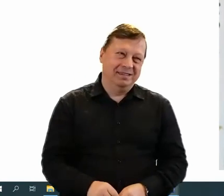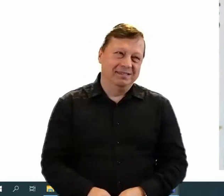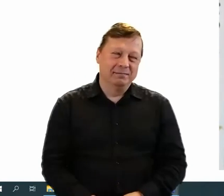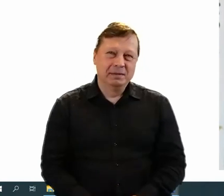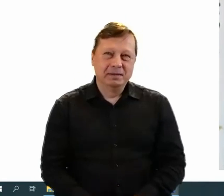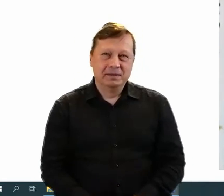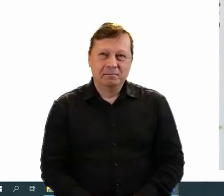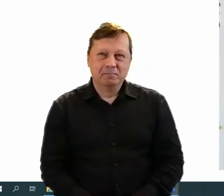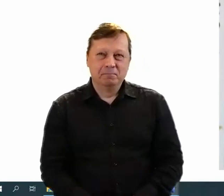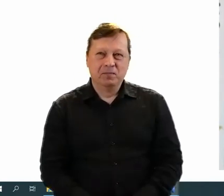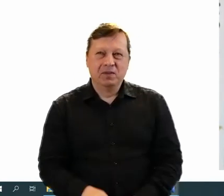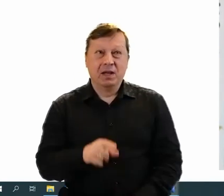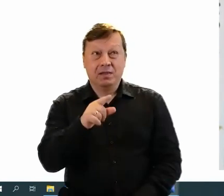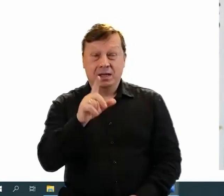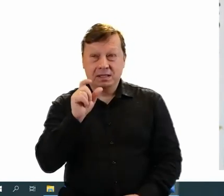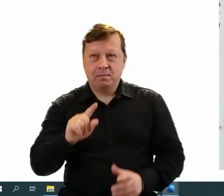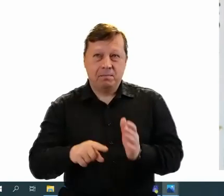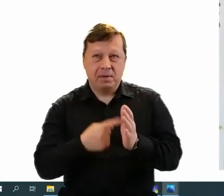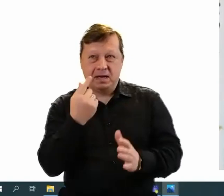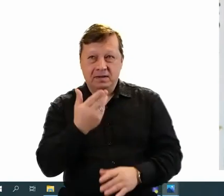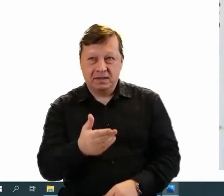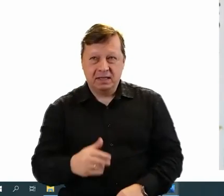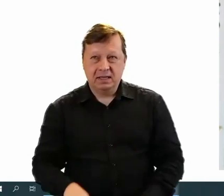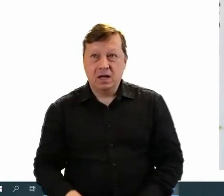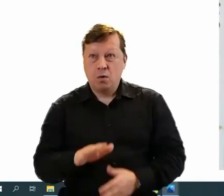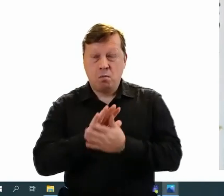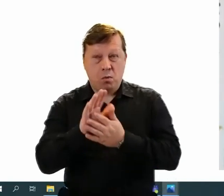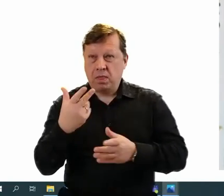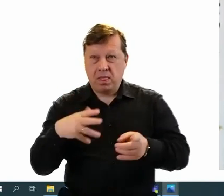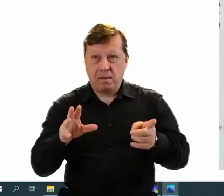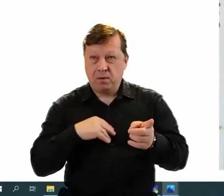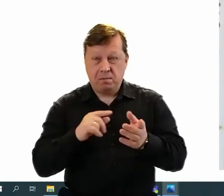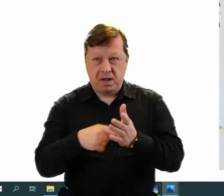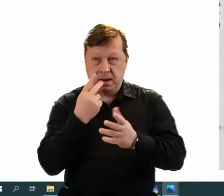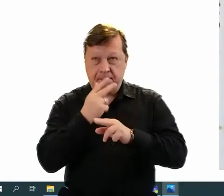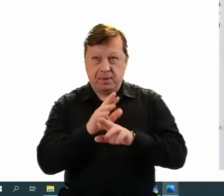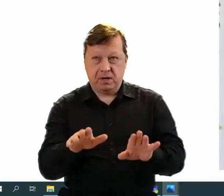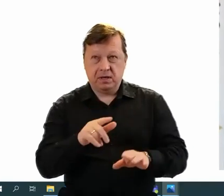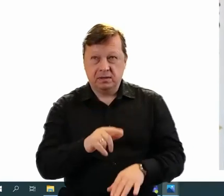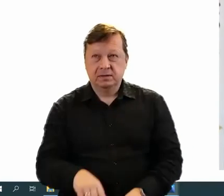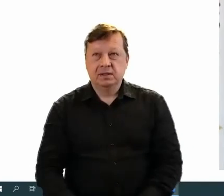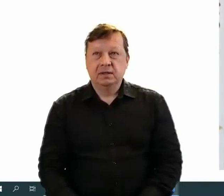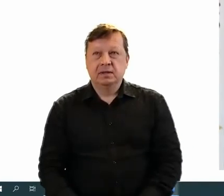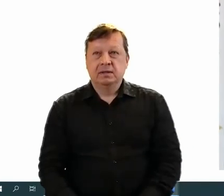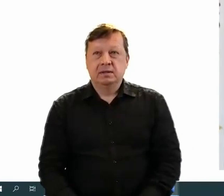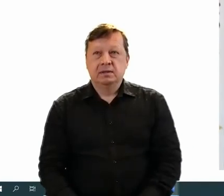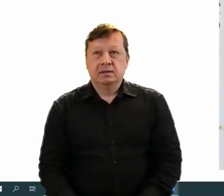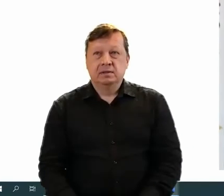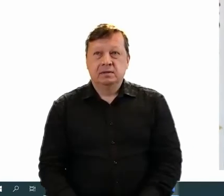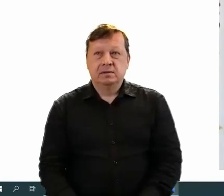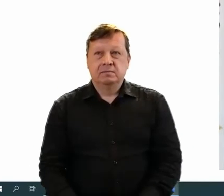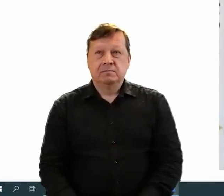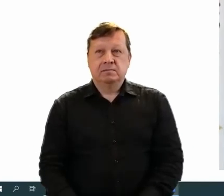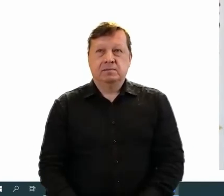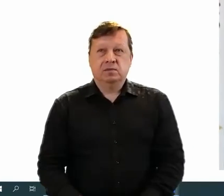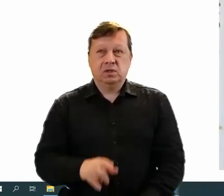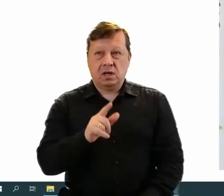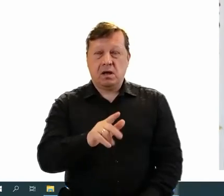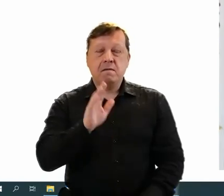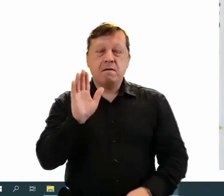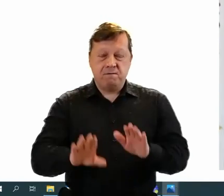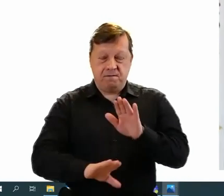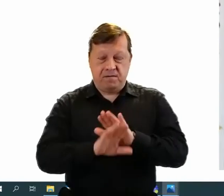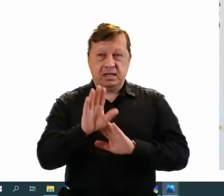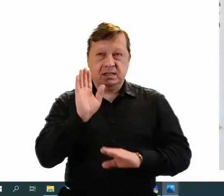Pierwszy raz to zdjęcie pokazujemy, bo ono jeszcze jest niepublikowane. Tak? Będzie dopiero przedmiotem wystawy, która